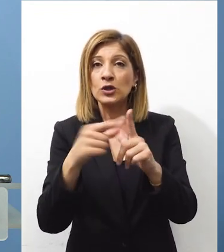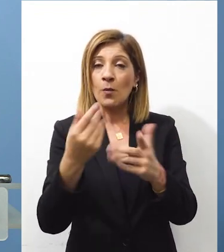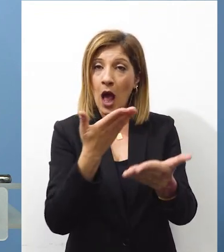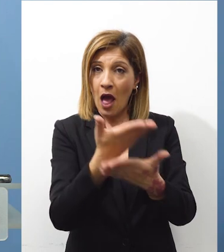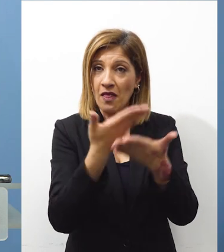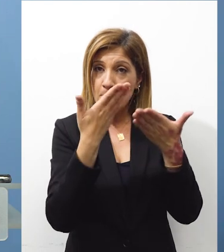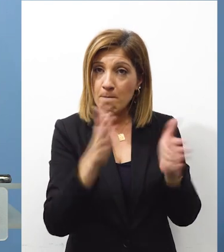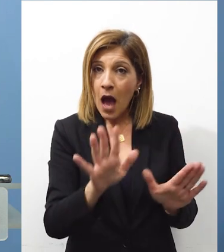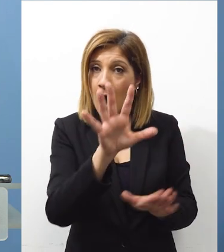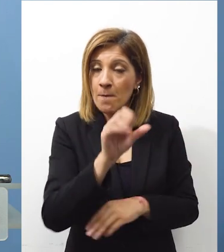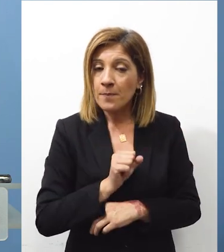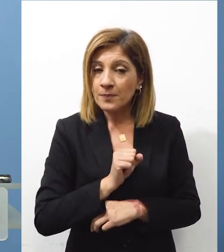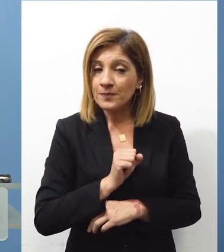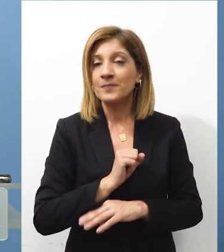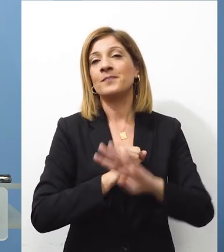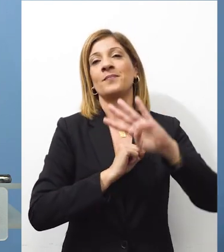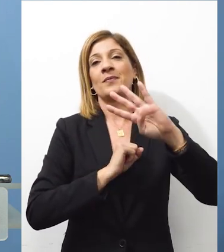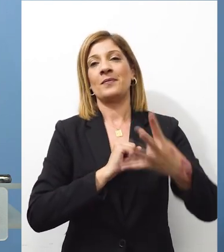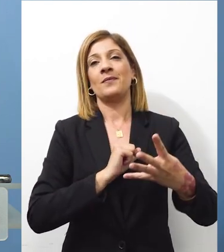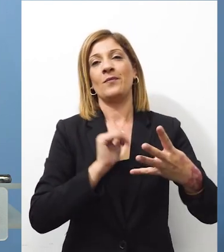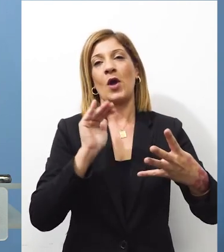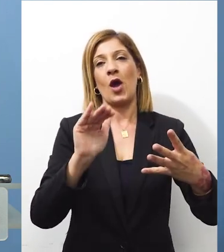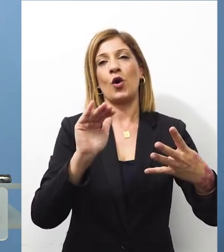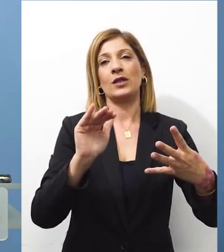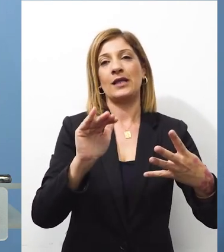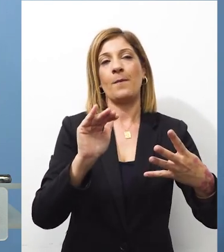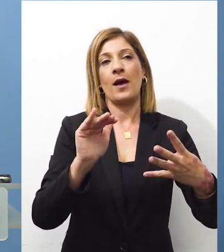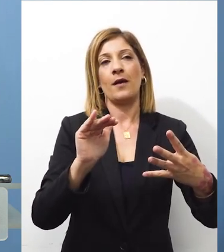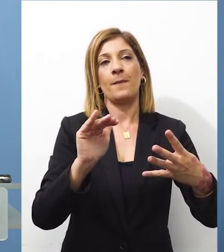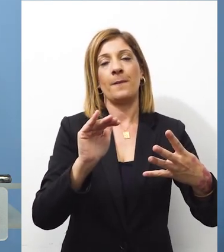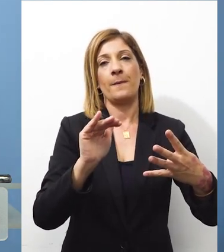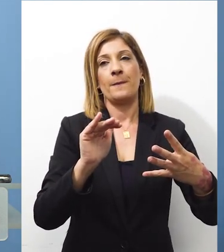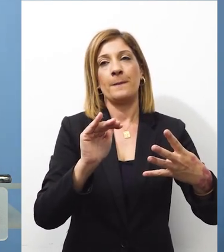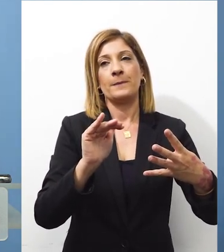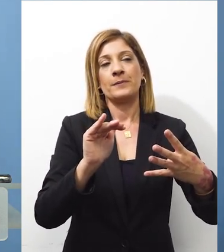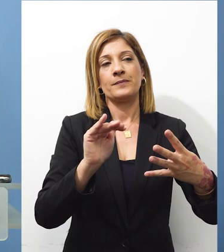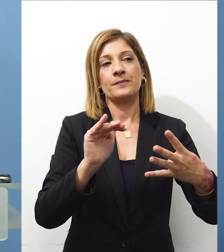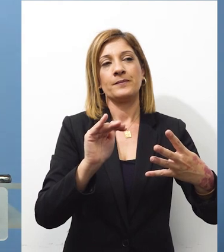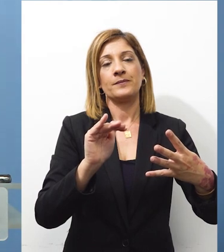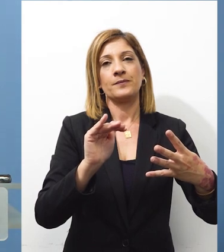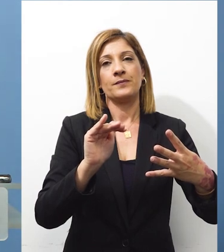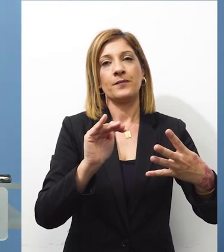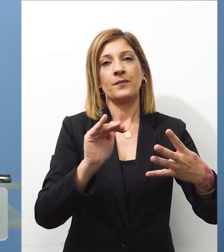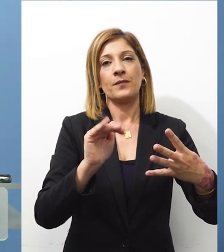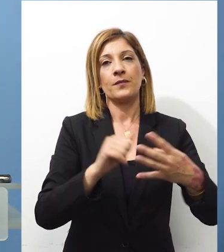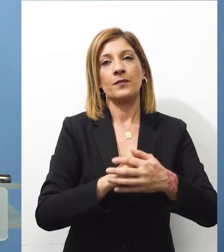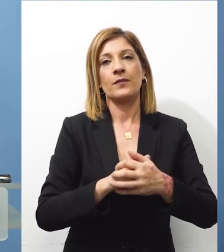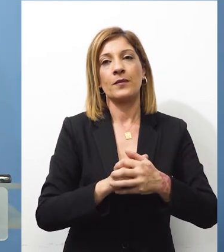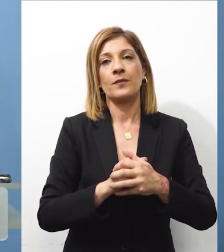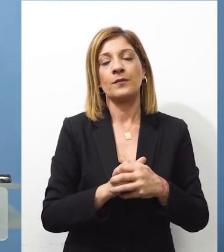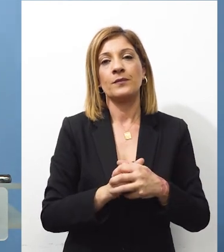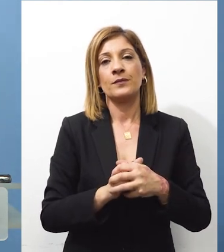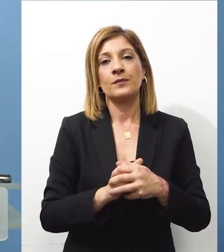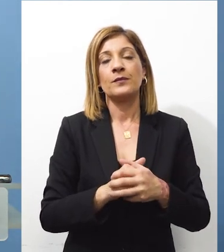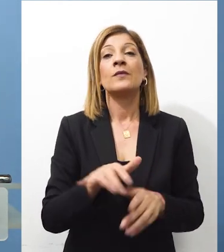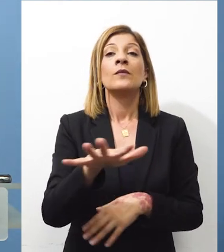Το άλλο ερώτημα είναι ότι στην